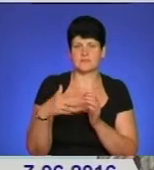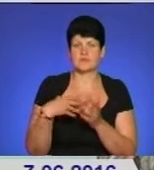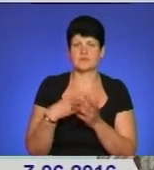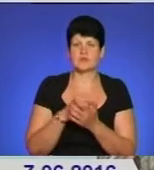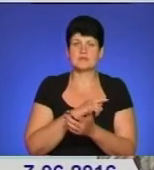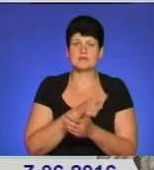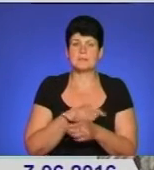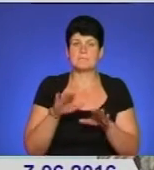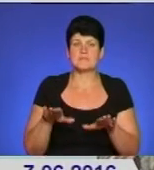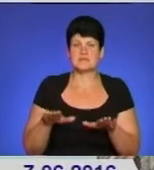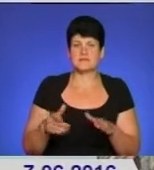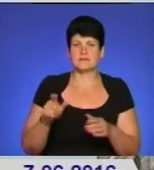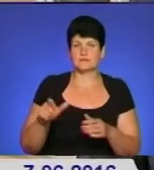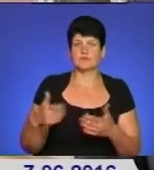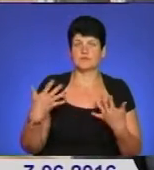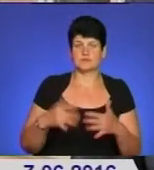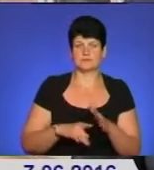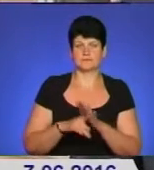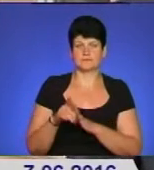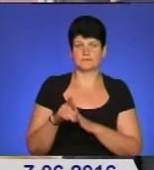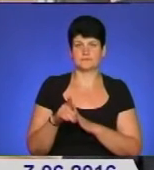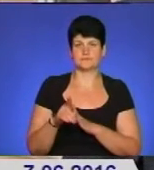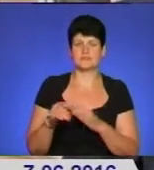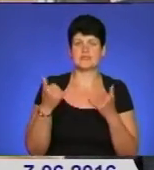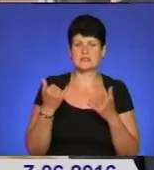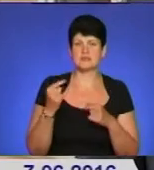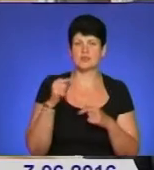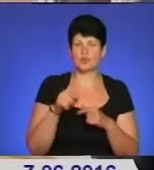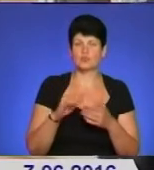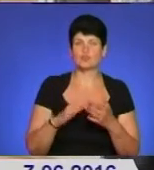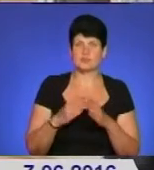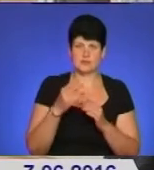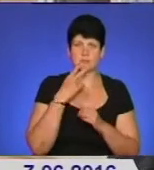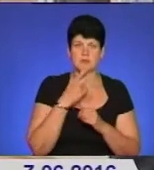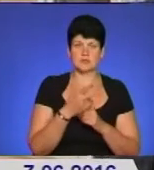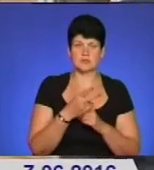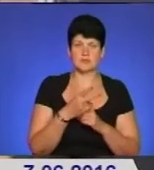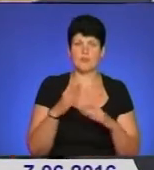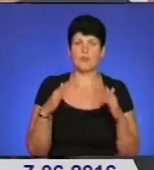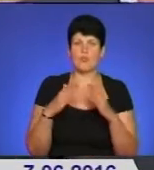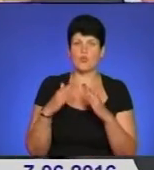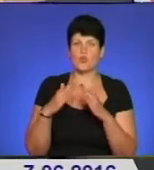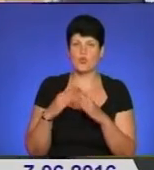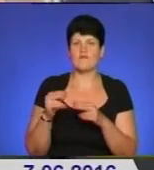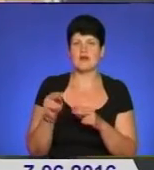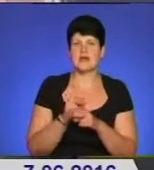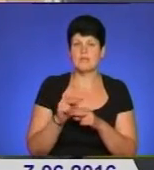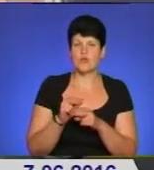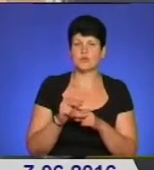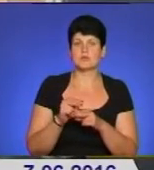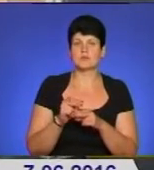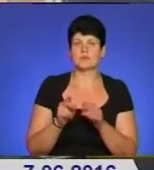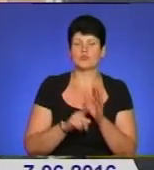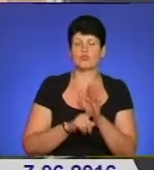місцеві жителі ремонт уже почали. Зараз в такому стані, як бачите, будова, ремонти почали вже